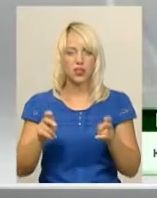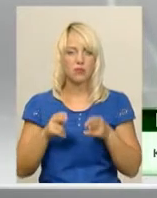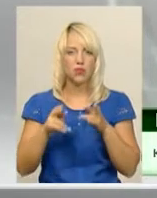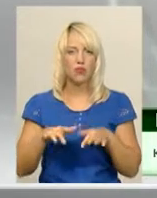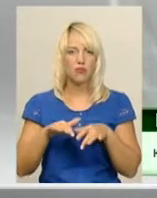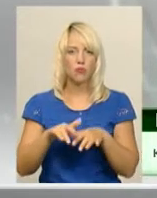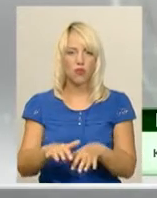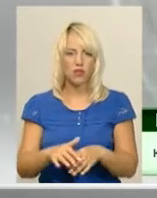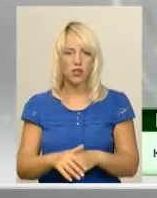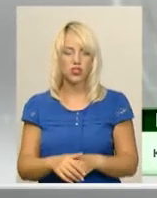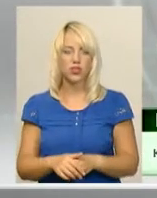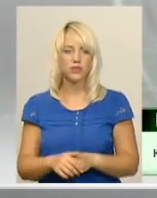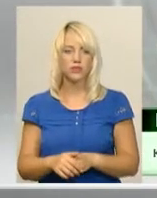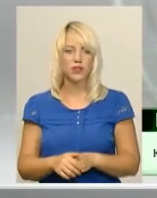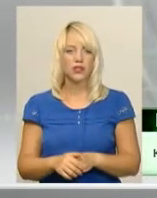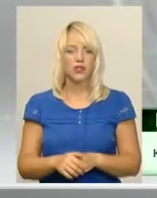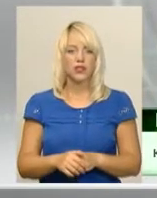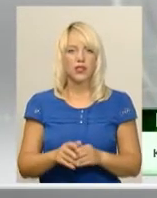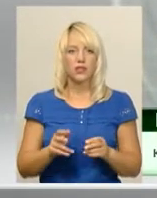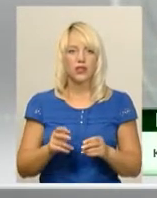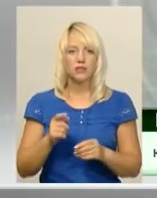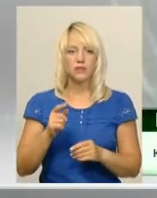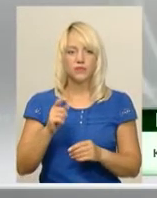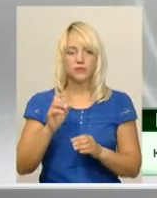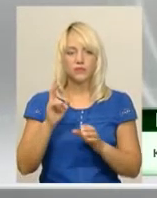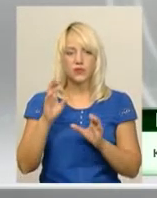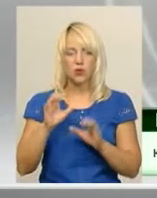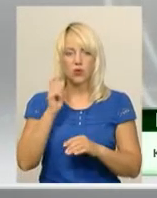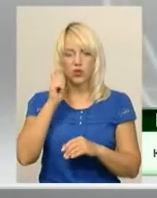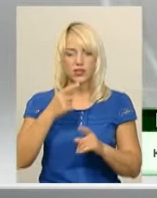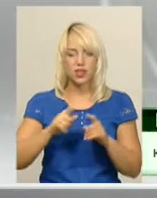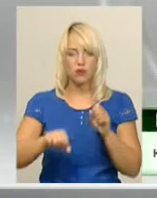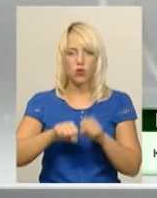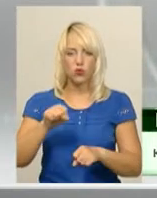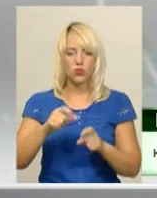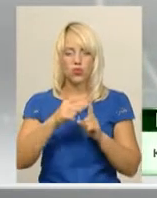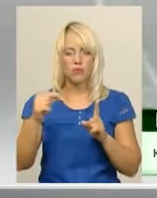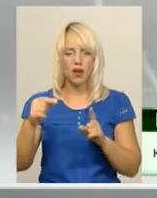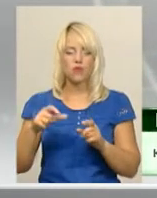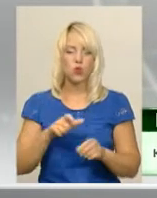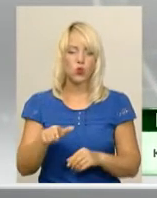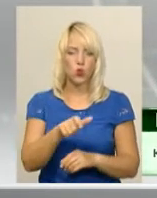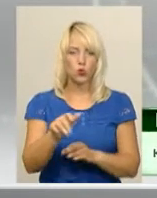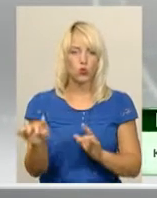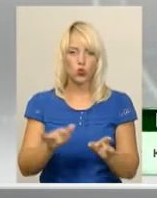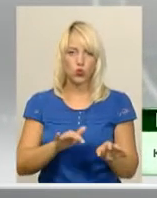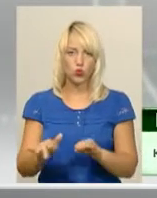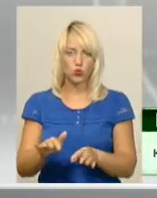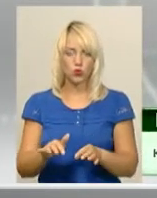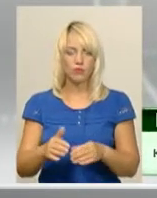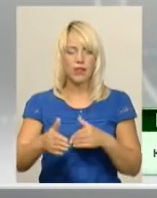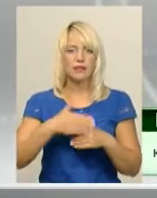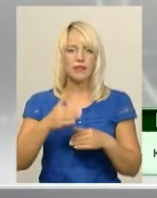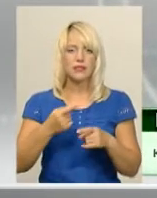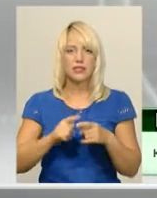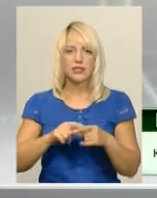286 Кримінального кодексу України. Це порушення правил дорожнього руху. Санкція в